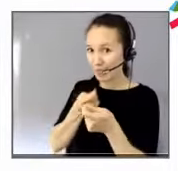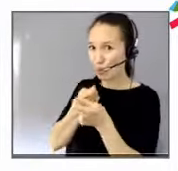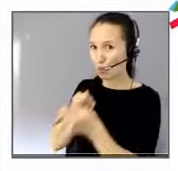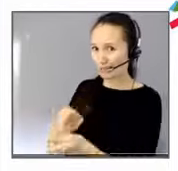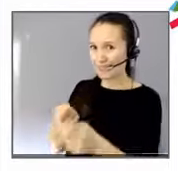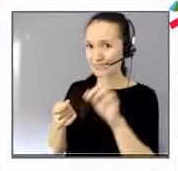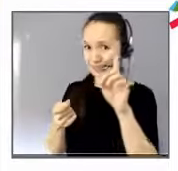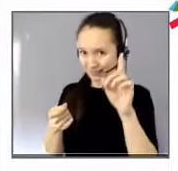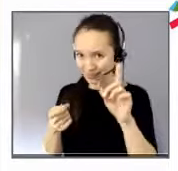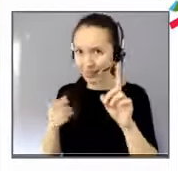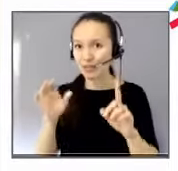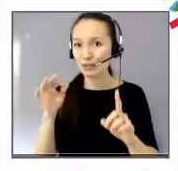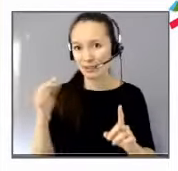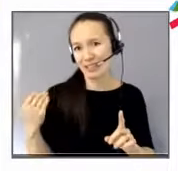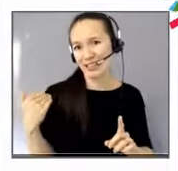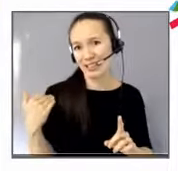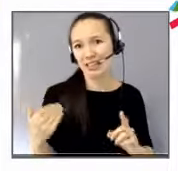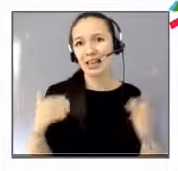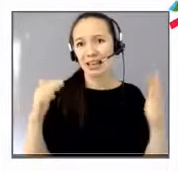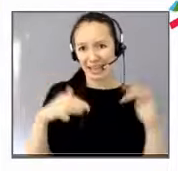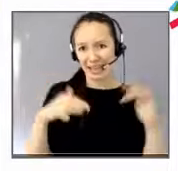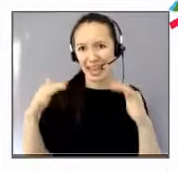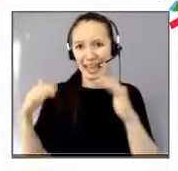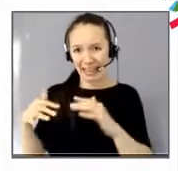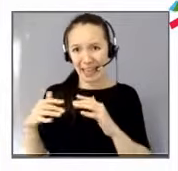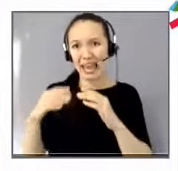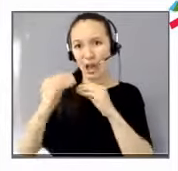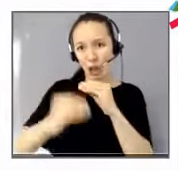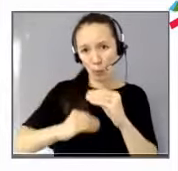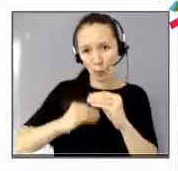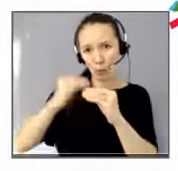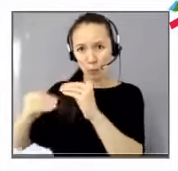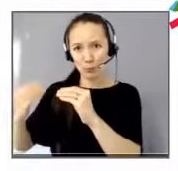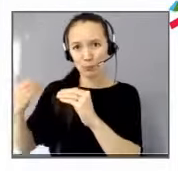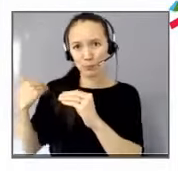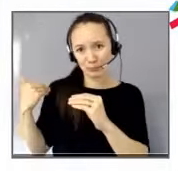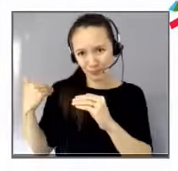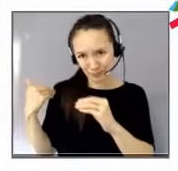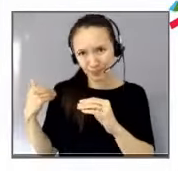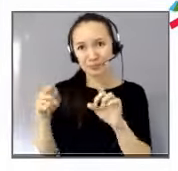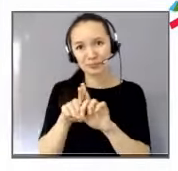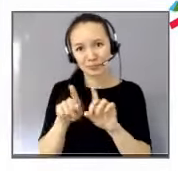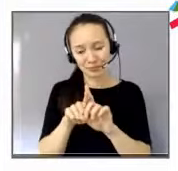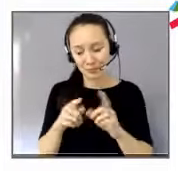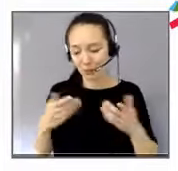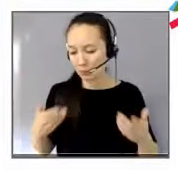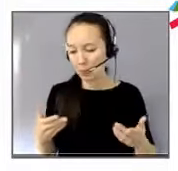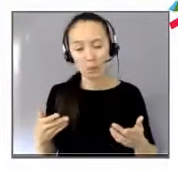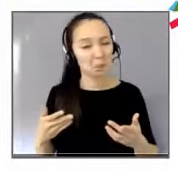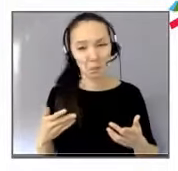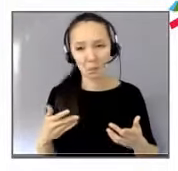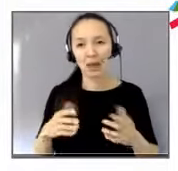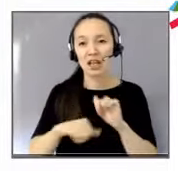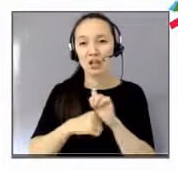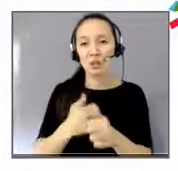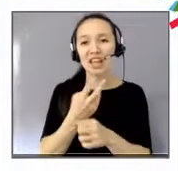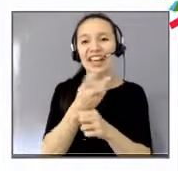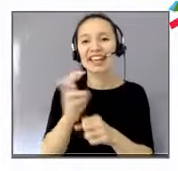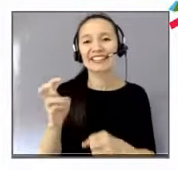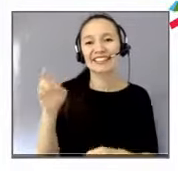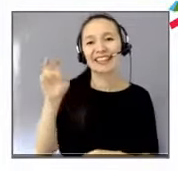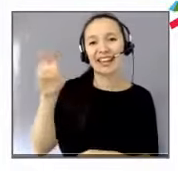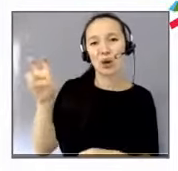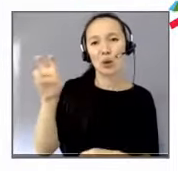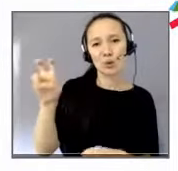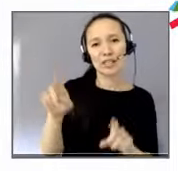après les deux guerres mondiales, mais c'est plus vrai aujourd'hui encore avec les problèmes des risques écologiques, parce que l'humanité est